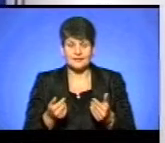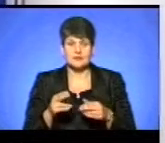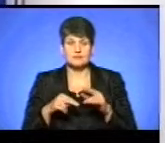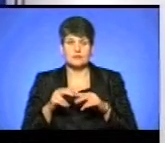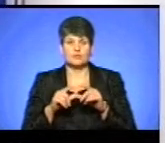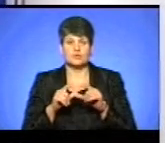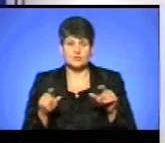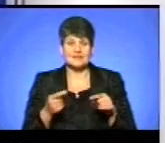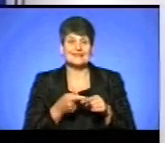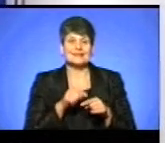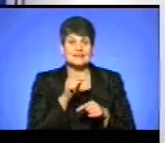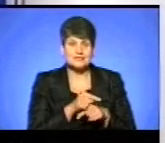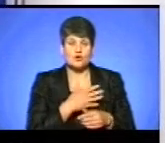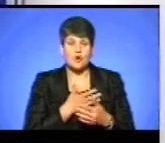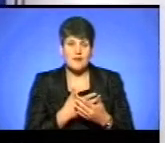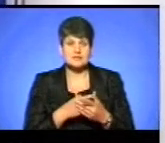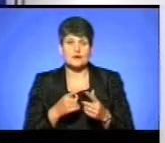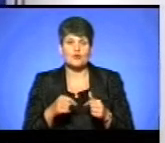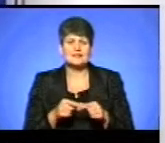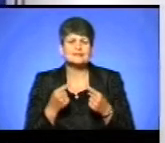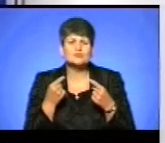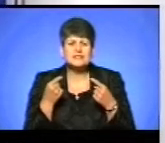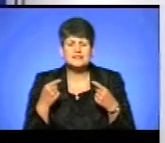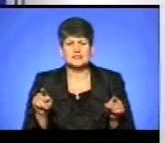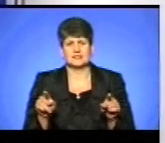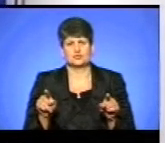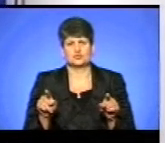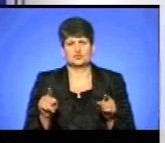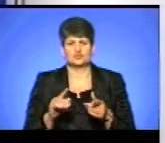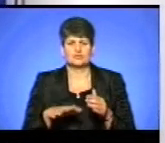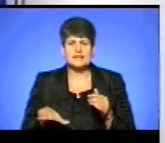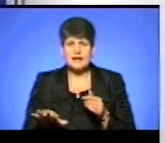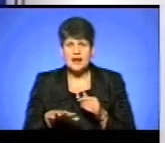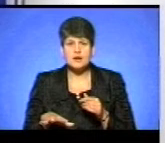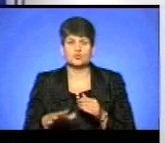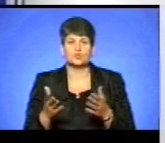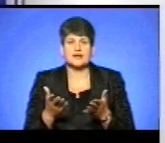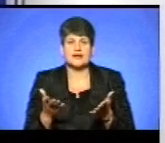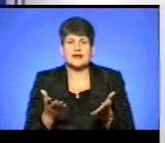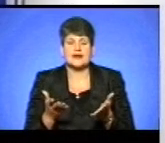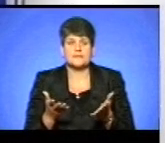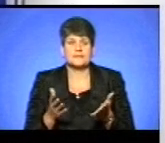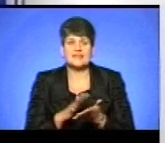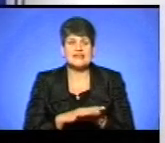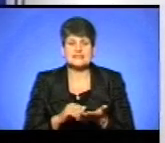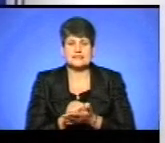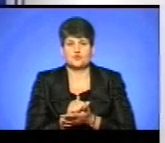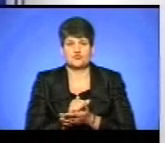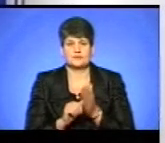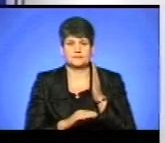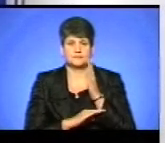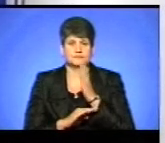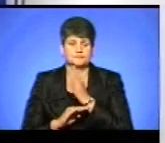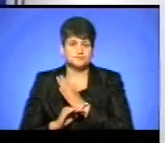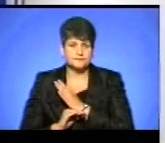забудівнику і цій громадській організації якусь іншу компромісну ділянку, яка би не знищувала зелені насадження